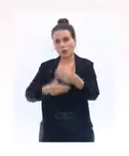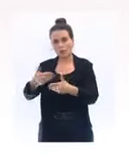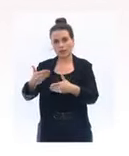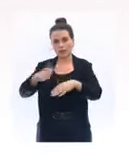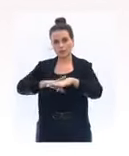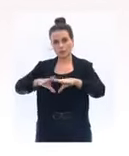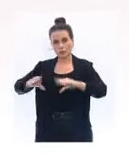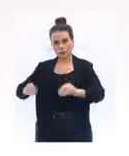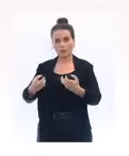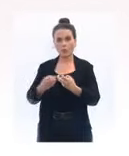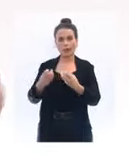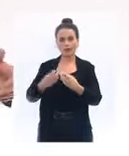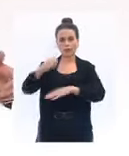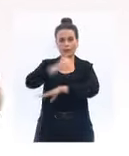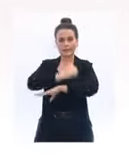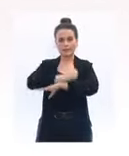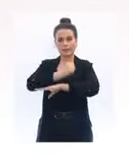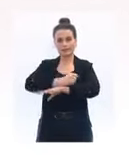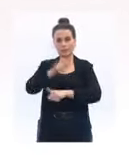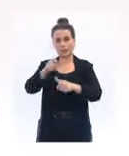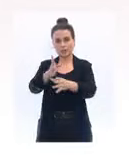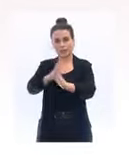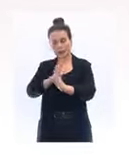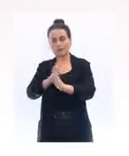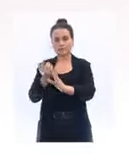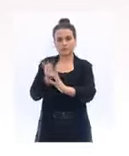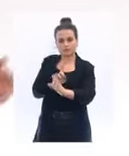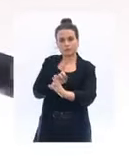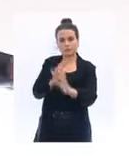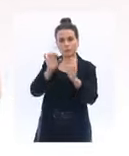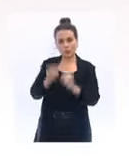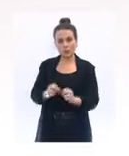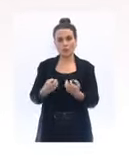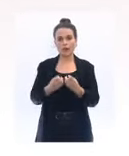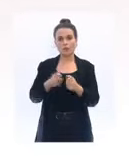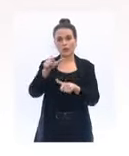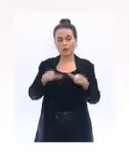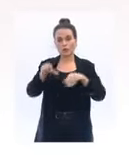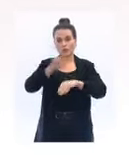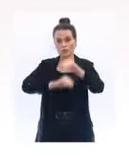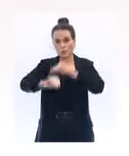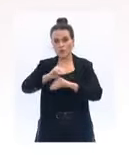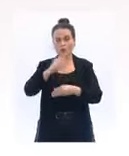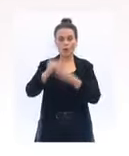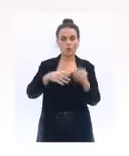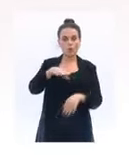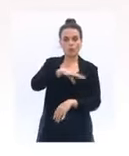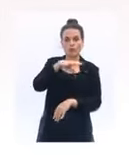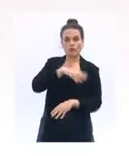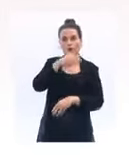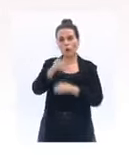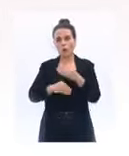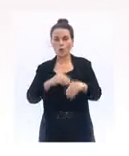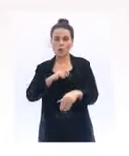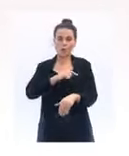des activités de guichet. Je pense ici, bien sûr, aux soignants, aux enseignants et aux forces de l'ordre, mais plus